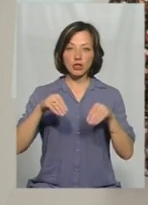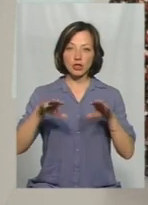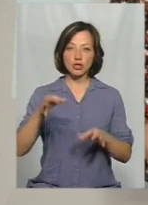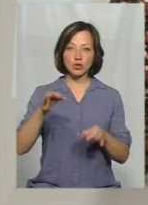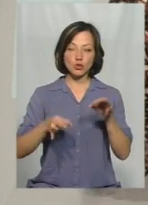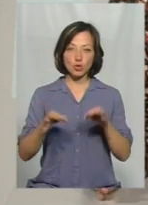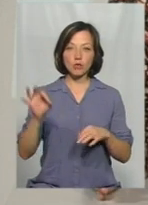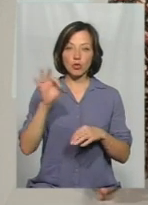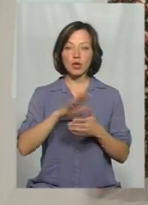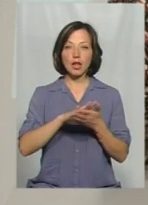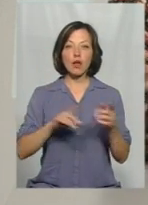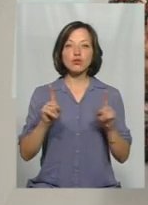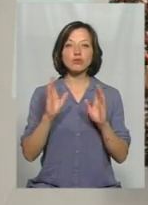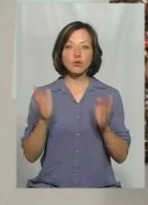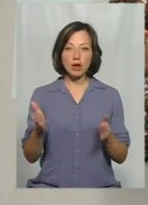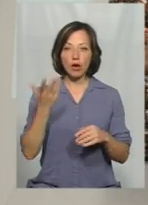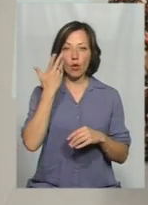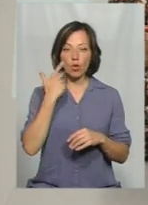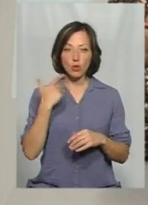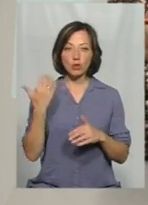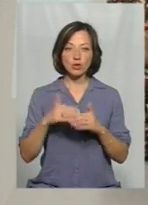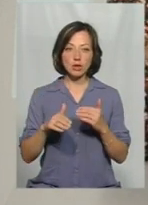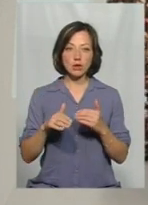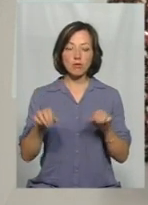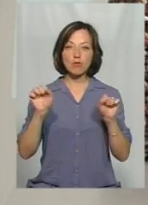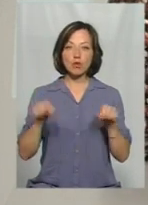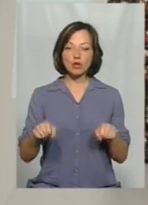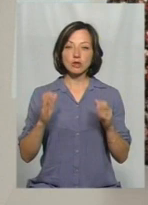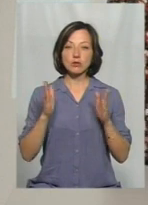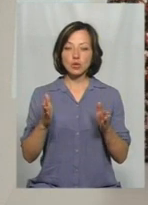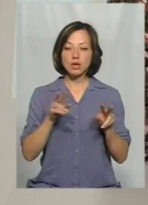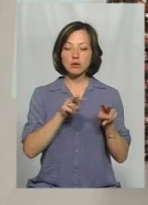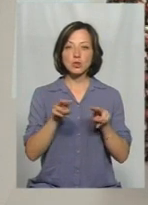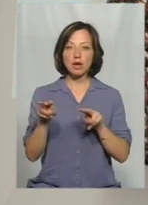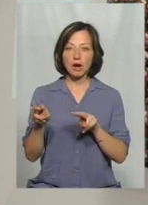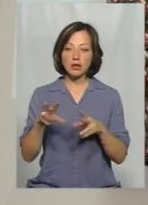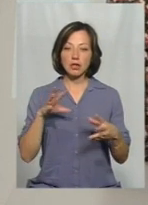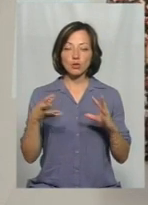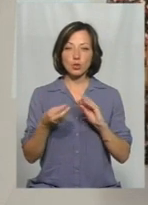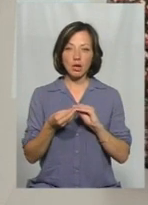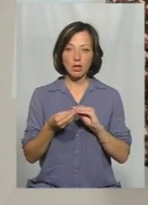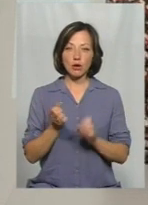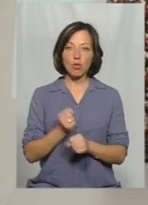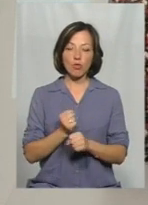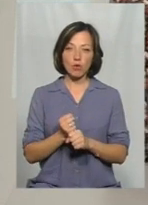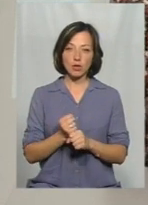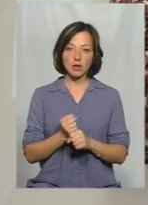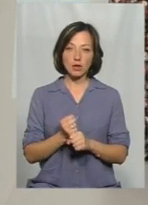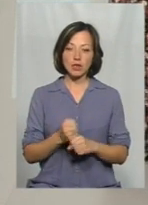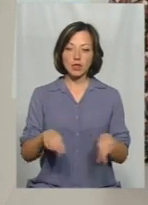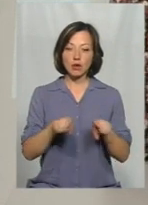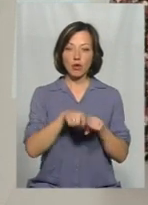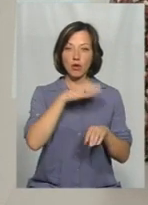суду, що буде далі, і коли ж вже можна буде спостерігати результат роботи стількох